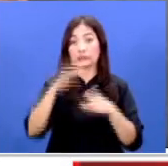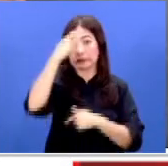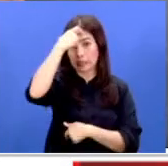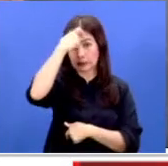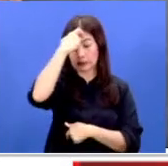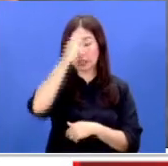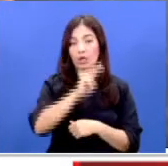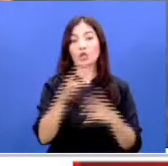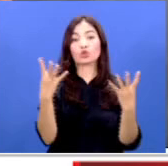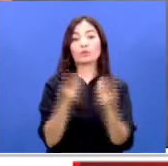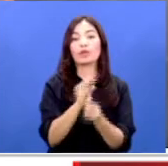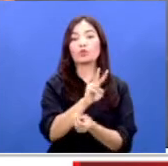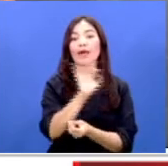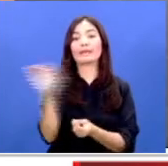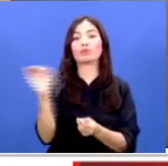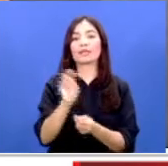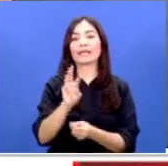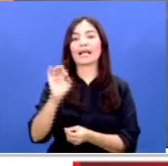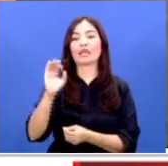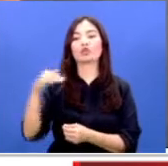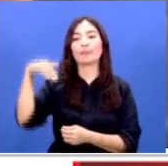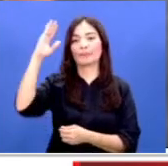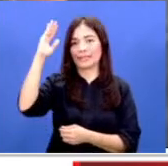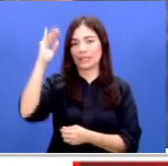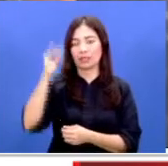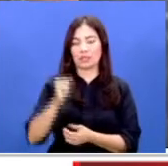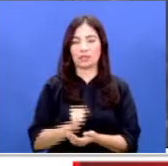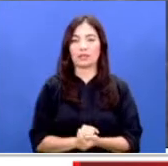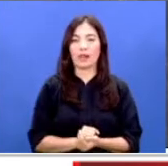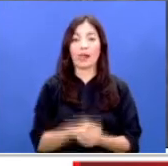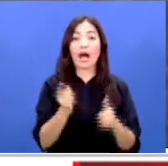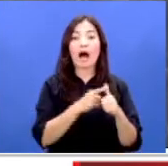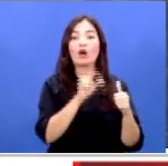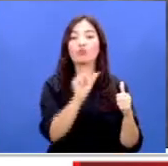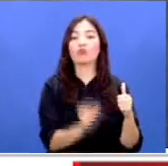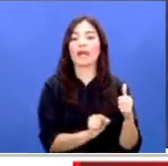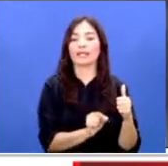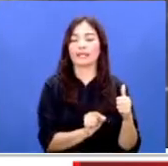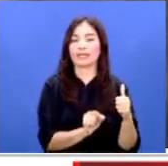mencapai 2.300 lebih dan di awal bulan ini pun